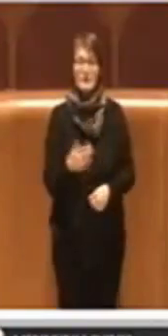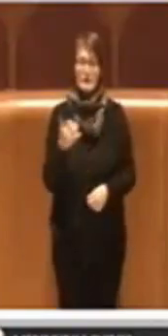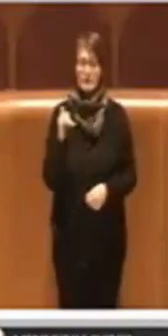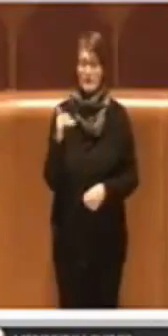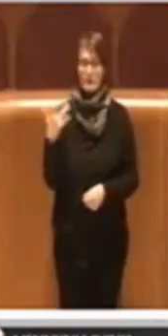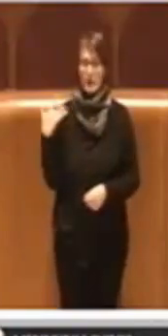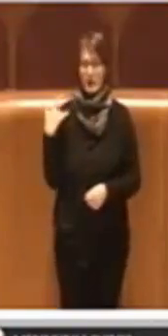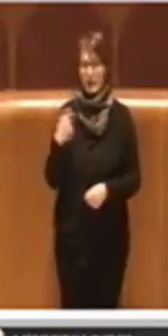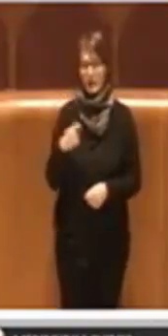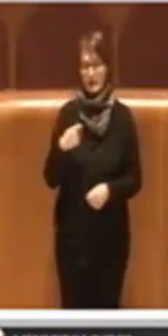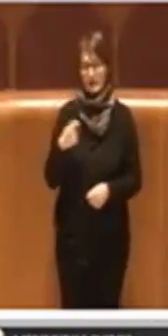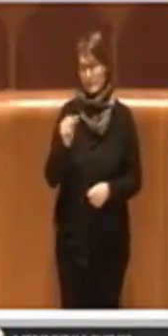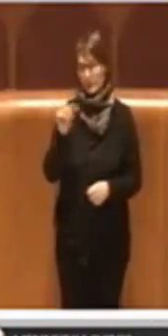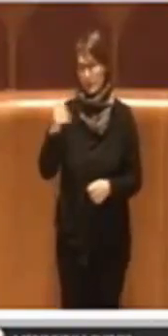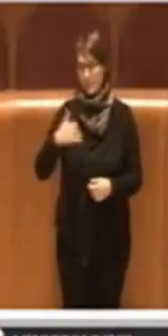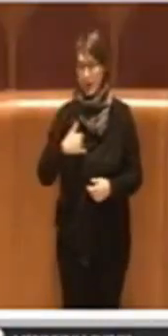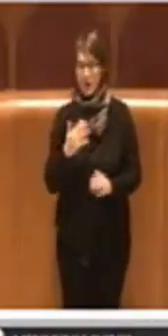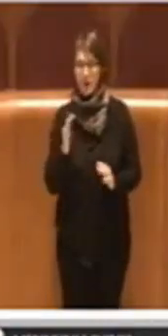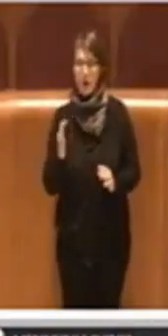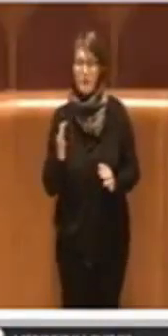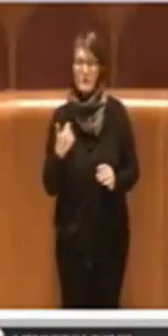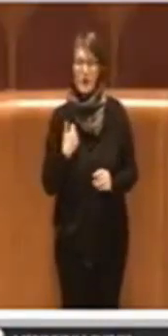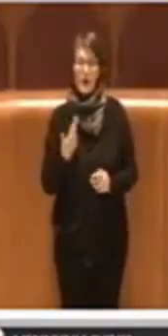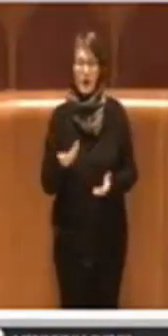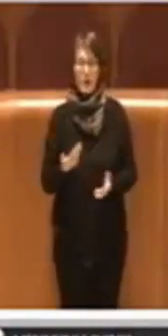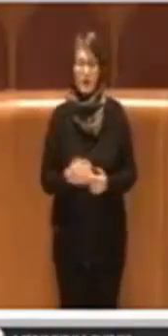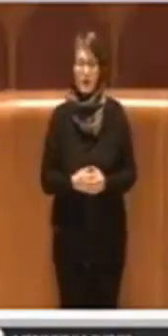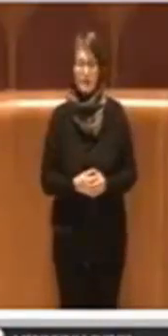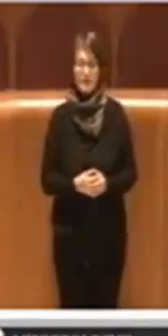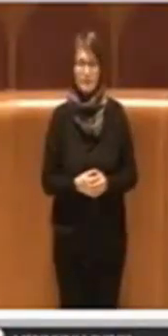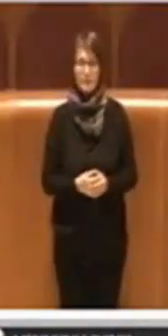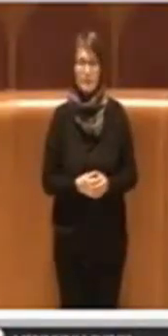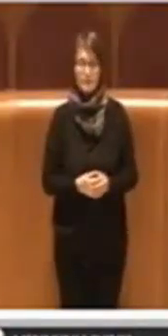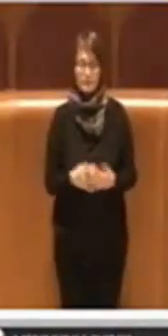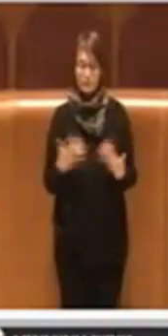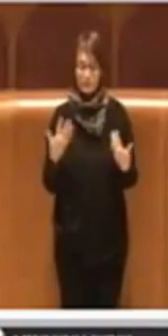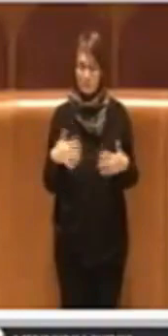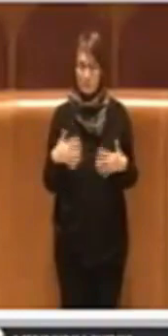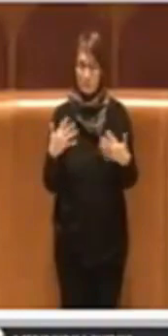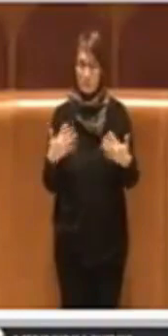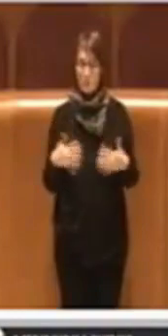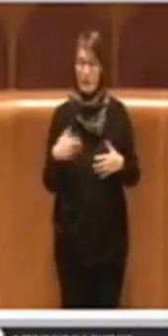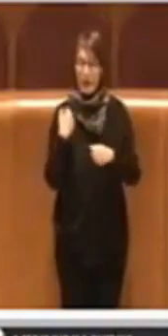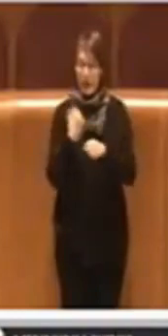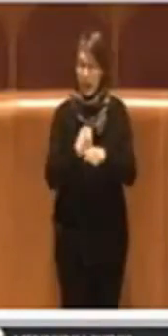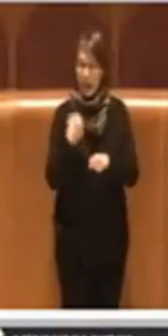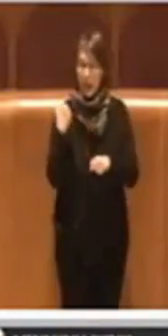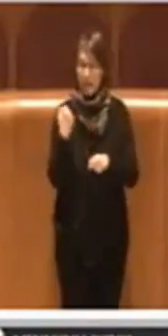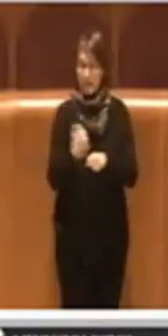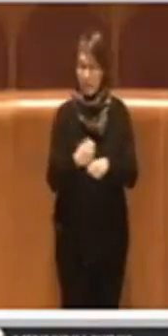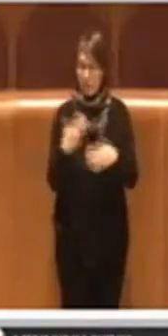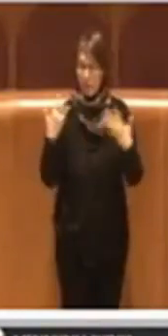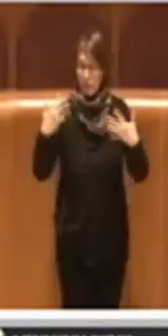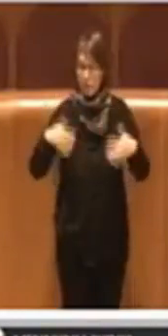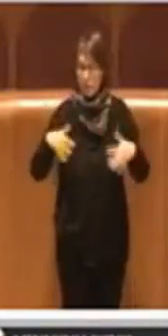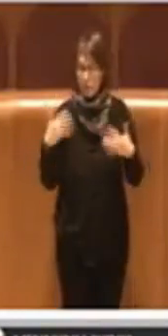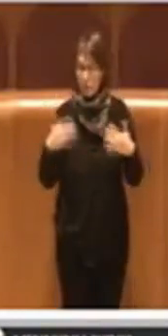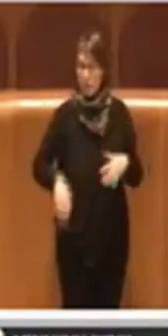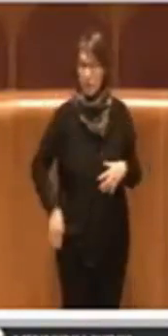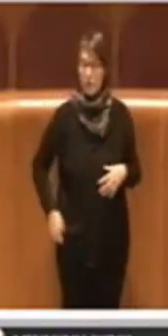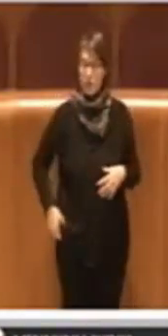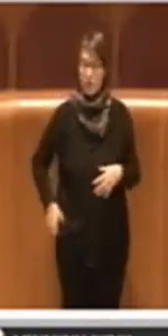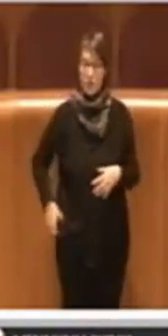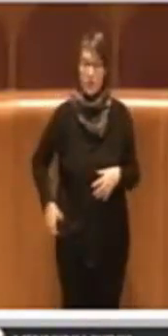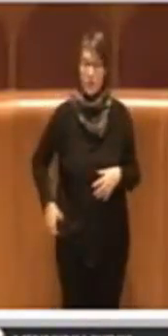Grazie Presidente innanzitutto, arriviamo dopo un grandissimo lavoro, veramente con grandissima